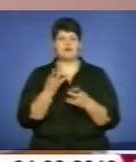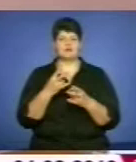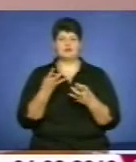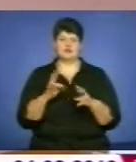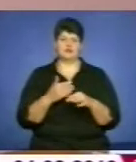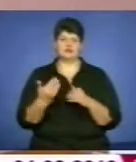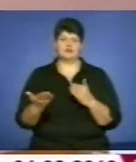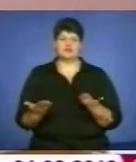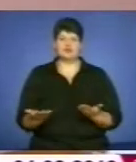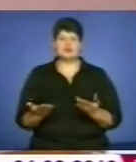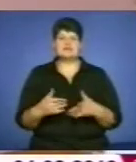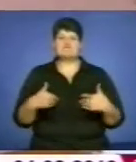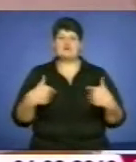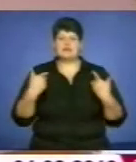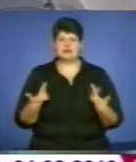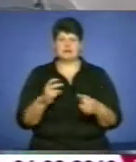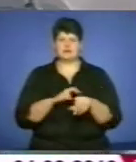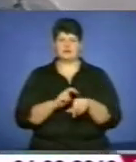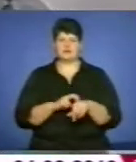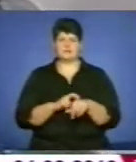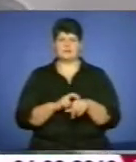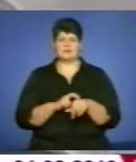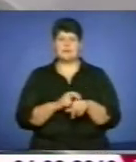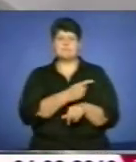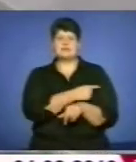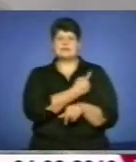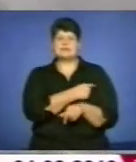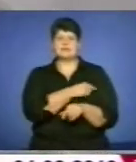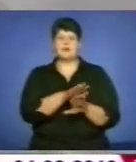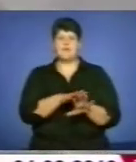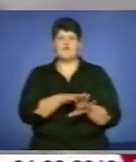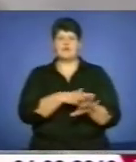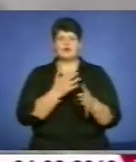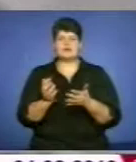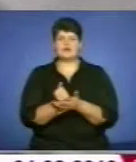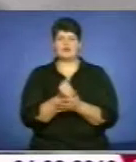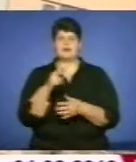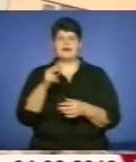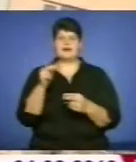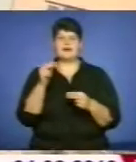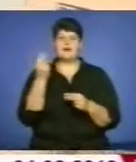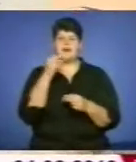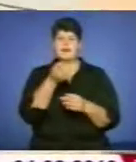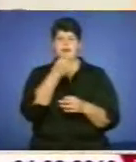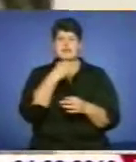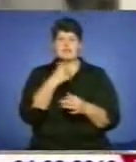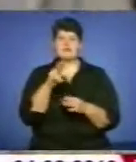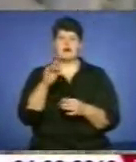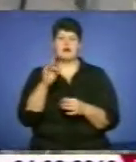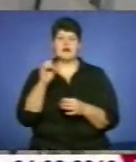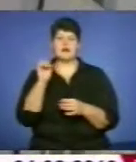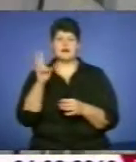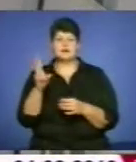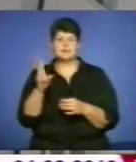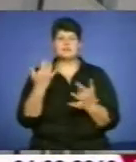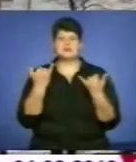запізніла. Звертайтеся до спеціалістів. Медицина повільно, але все ж знаходить ліки від раку. Сьогодні вже є препарати, які можуть